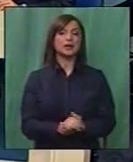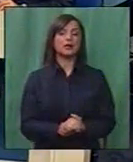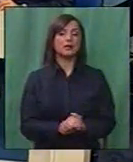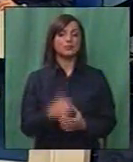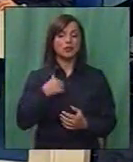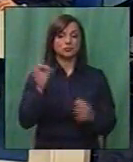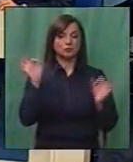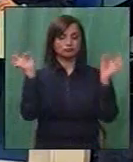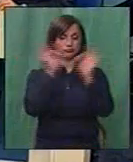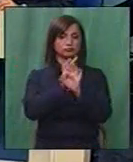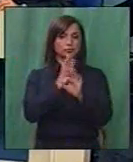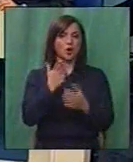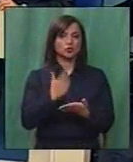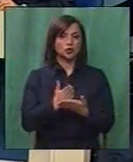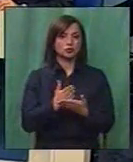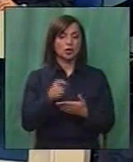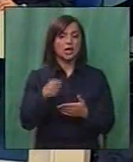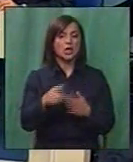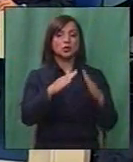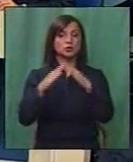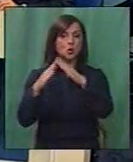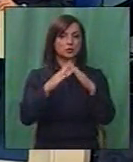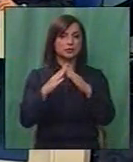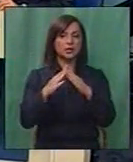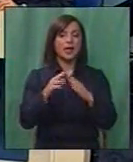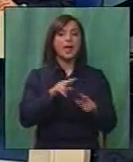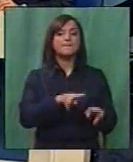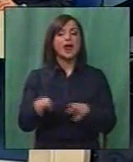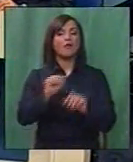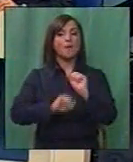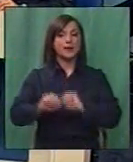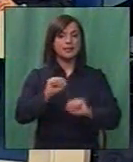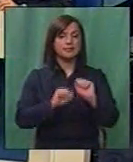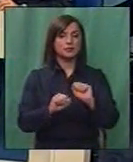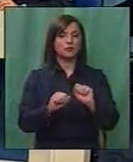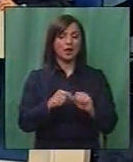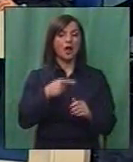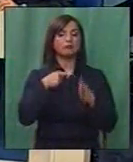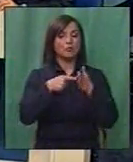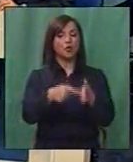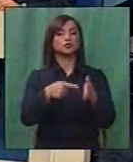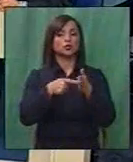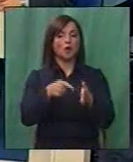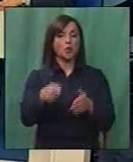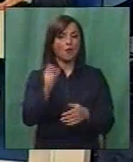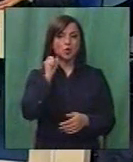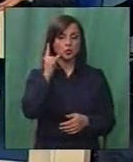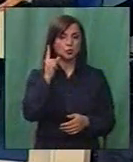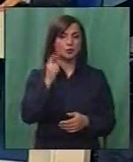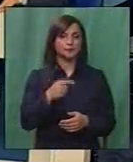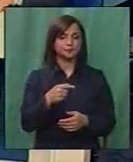фрапира фактот што и соседите, и правобранителот укажувале на овој случај.